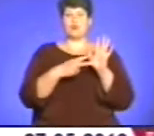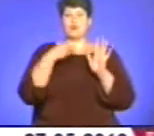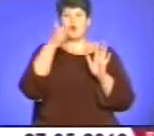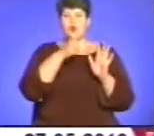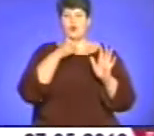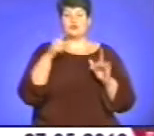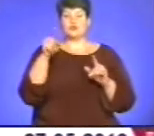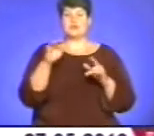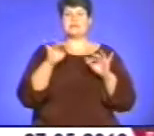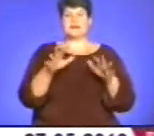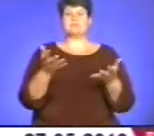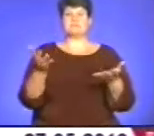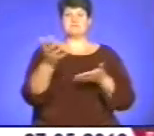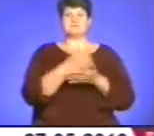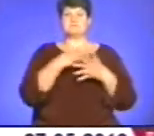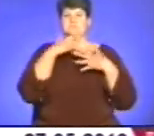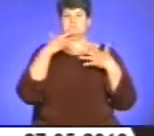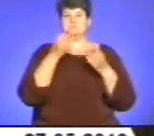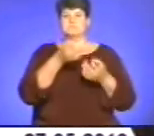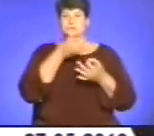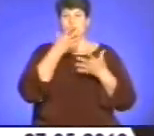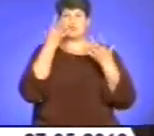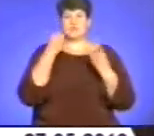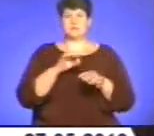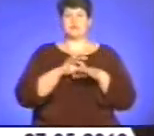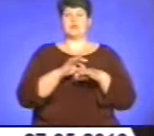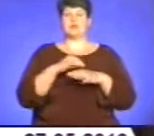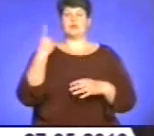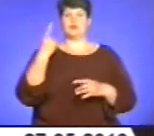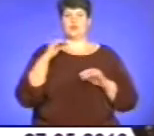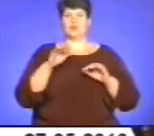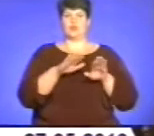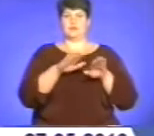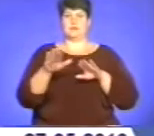відгуків. І так сподобався людям, що його провели ще раз на обласному рівні.